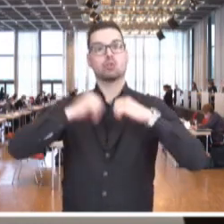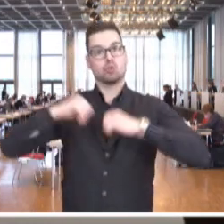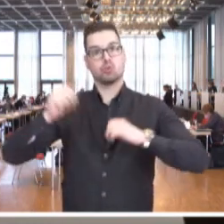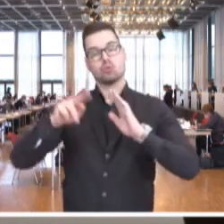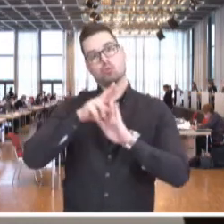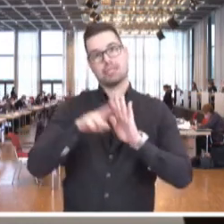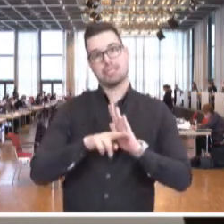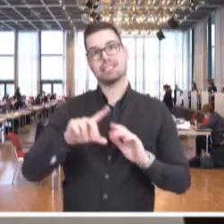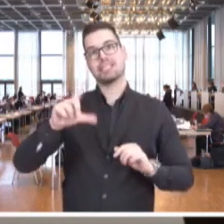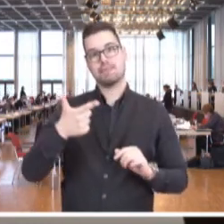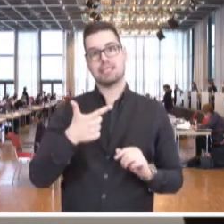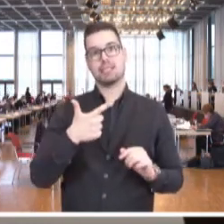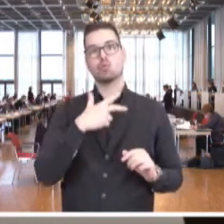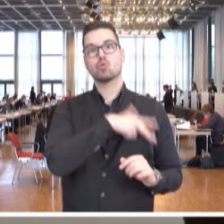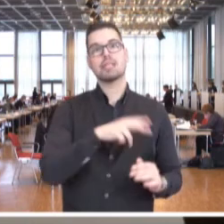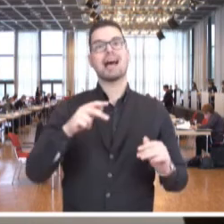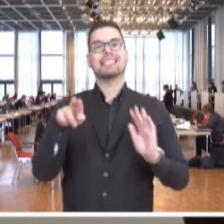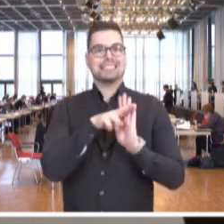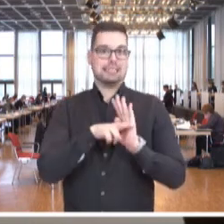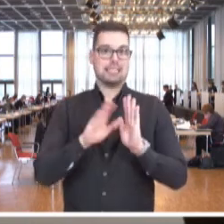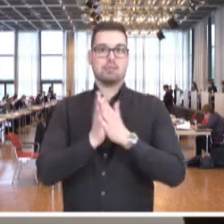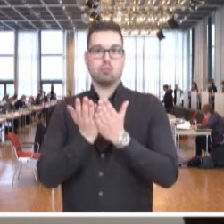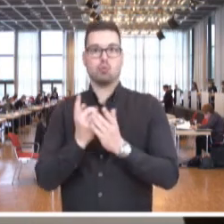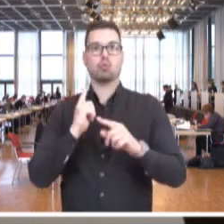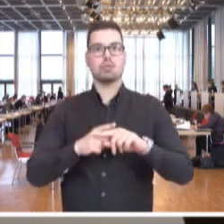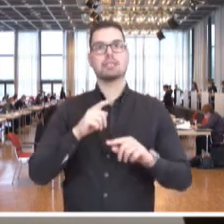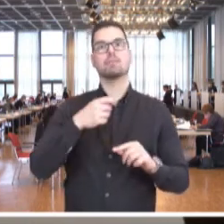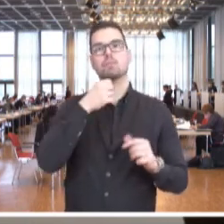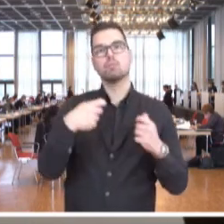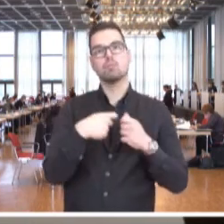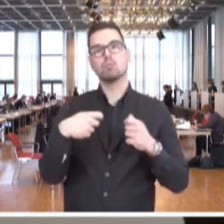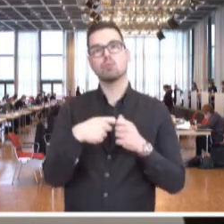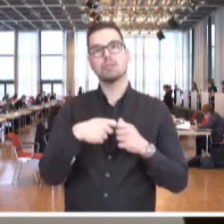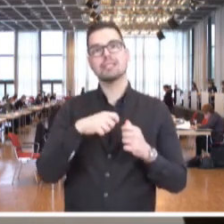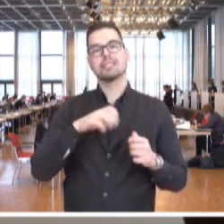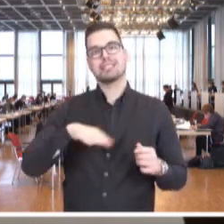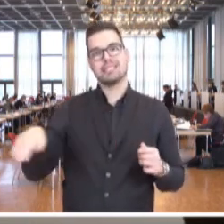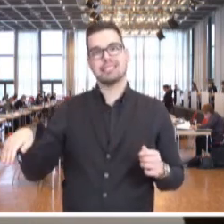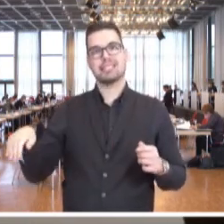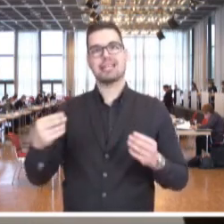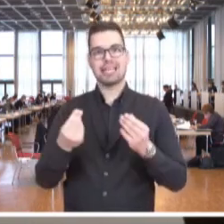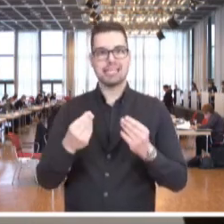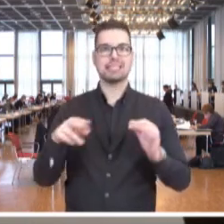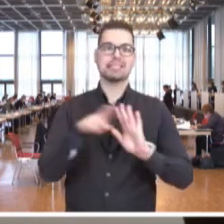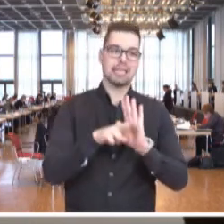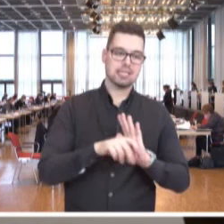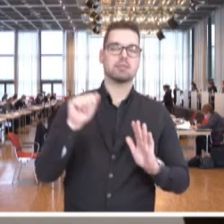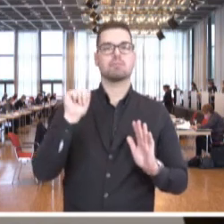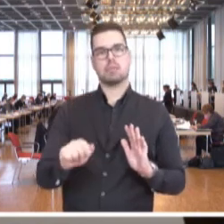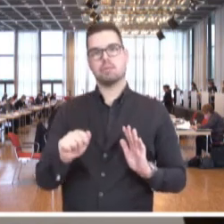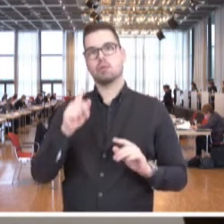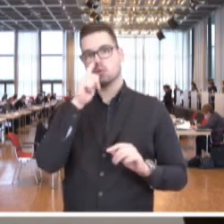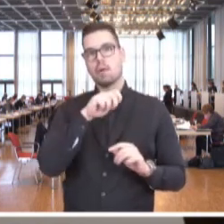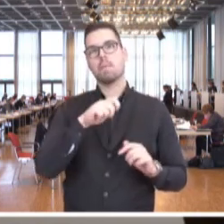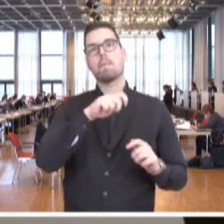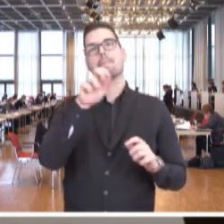Ausführung des zweiten Buches Sozialgesetzbuch und des Bundeskindergeldgesetzes wird beibehalten. Lediglich die Regelungen in §